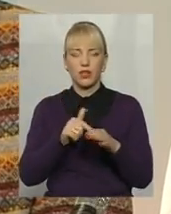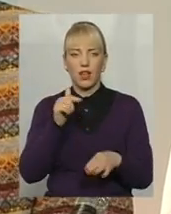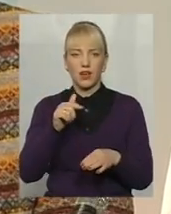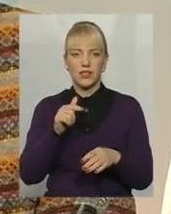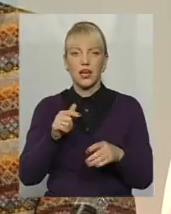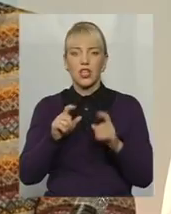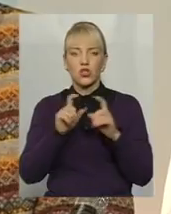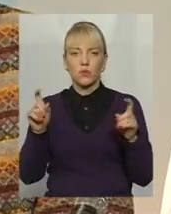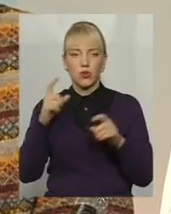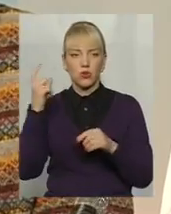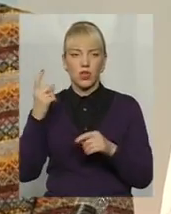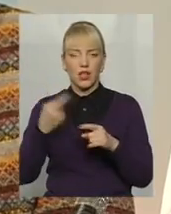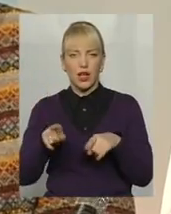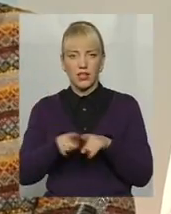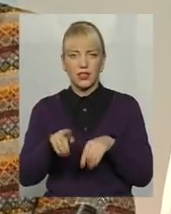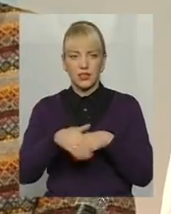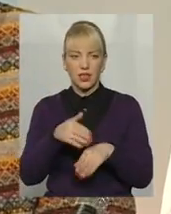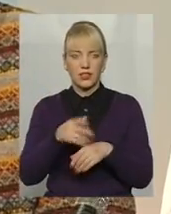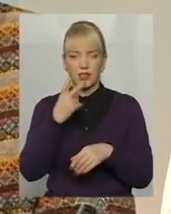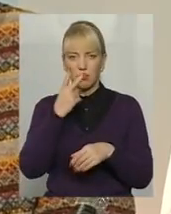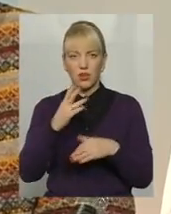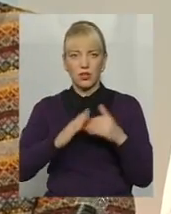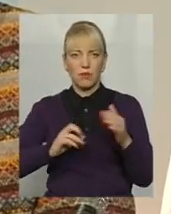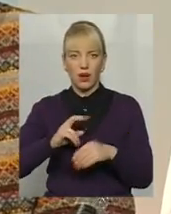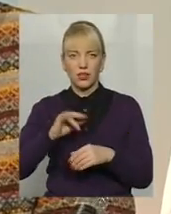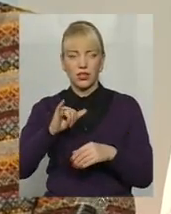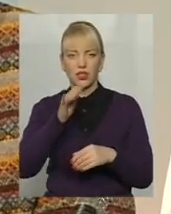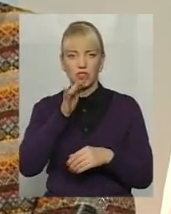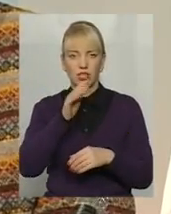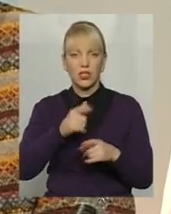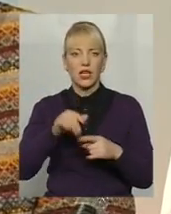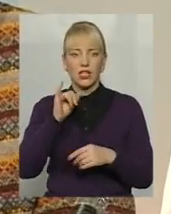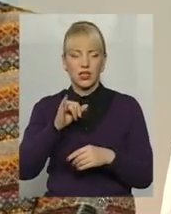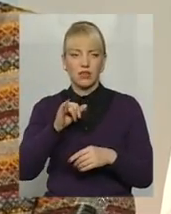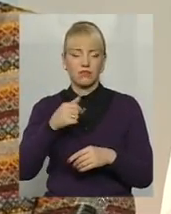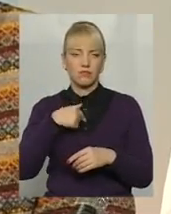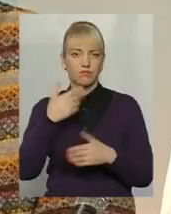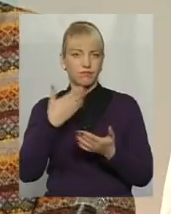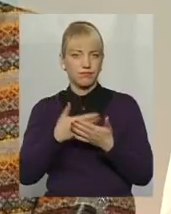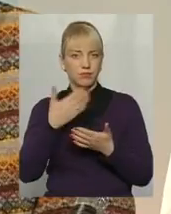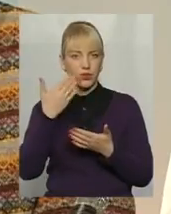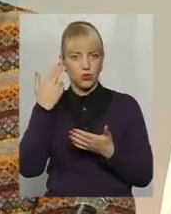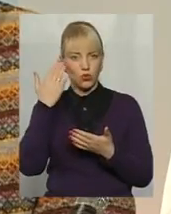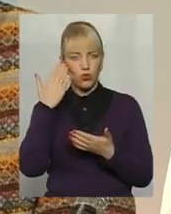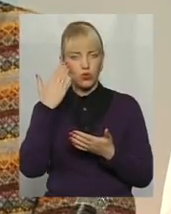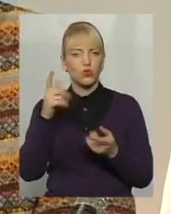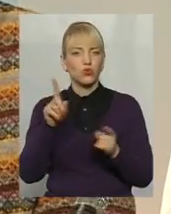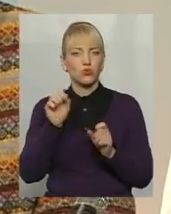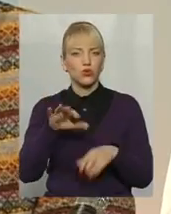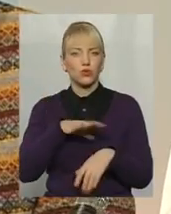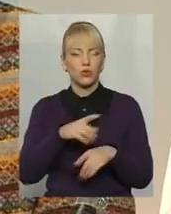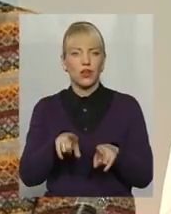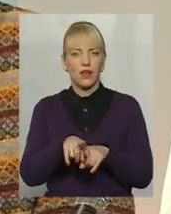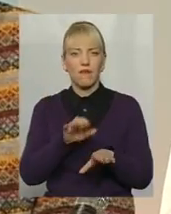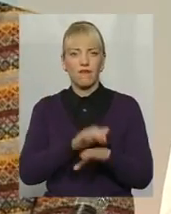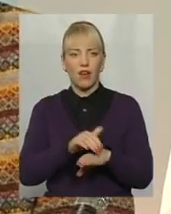на такі санкції, це покаже тільки практика і час, хоча я, в принципі, підозрюю, що, можливо, і будуть такі факти, де,